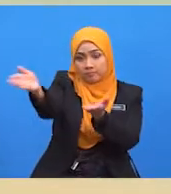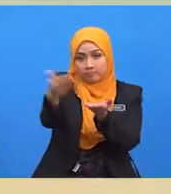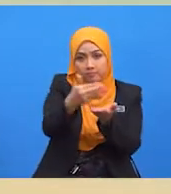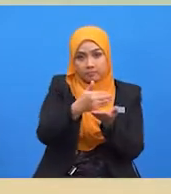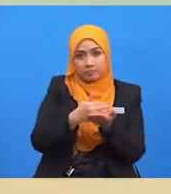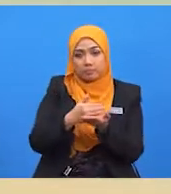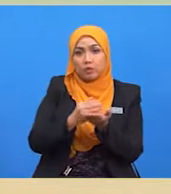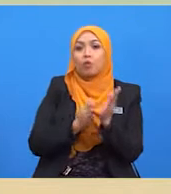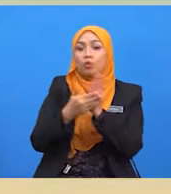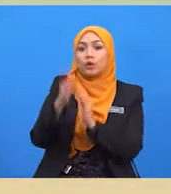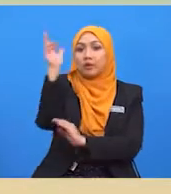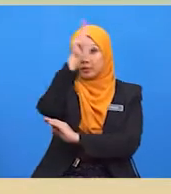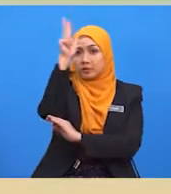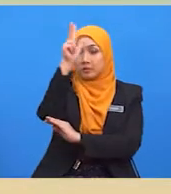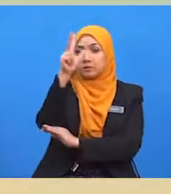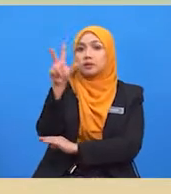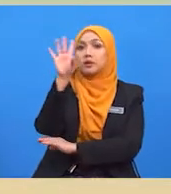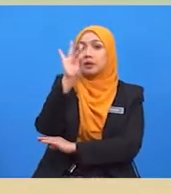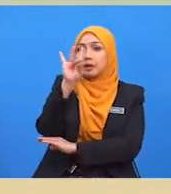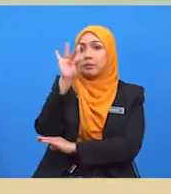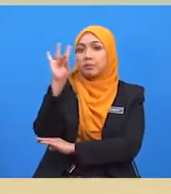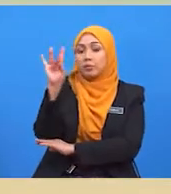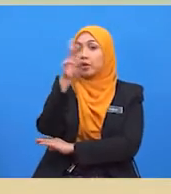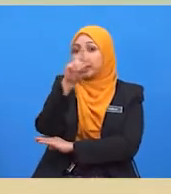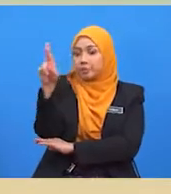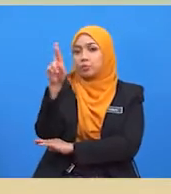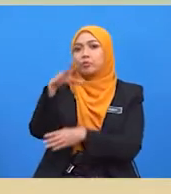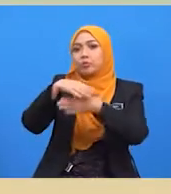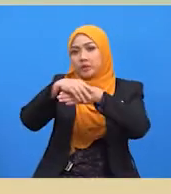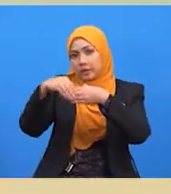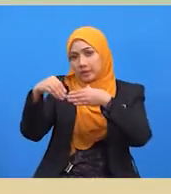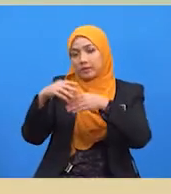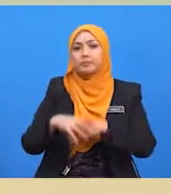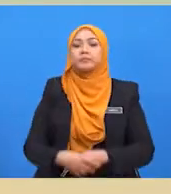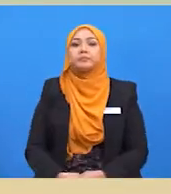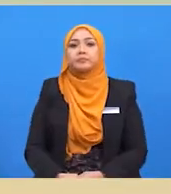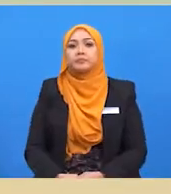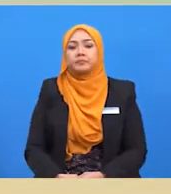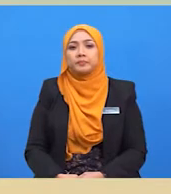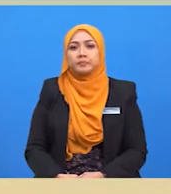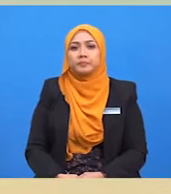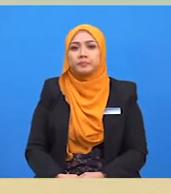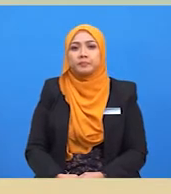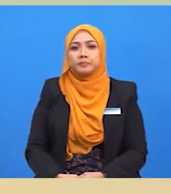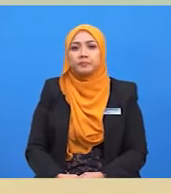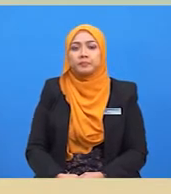kerajaan adalah sebanyak RM88,000. Baiklah pelajar. Terif